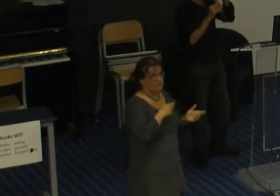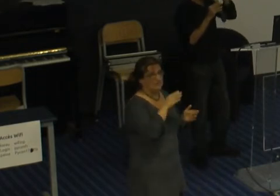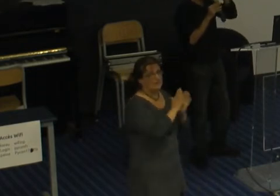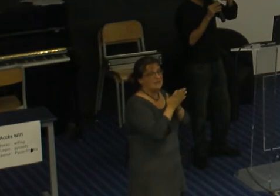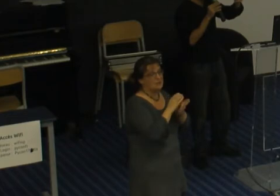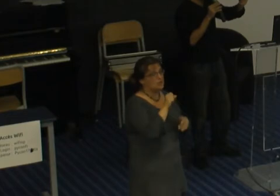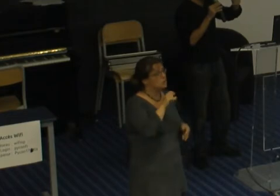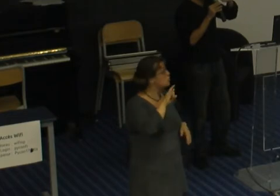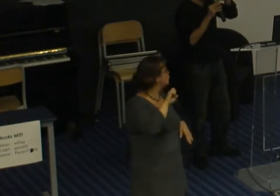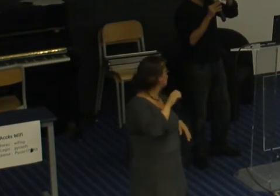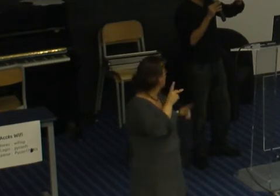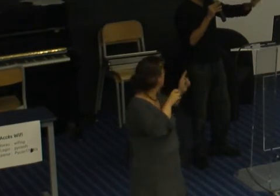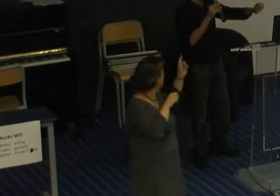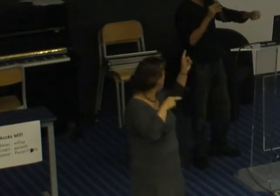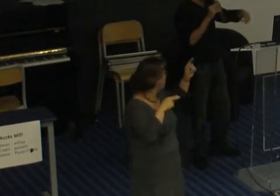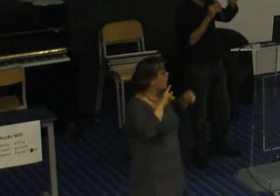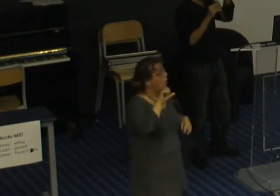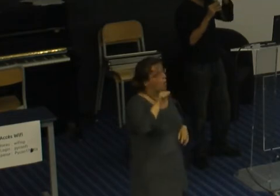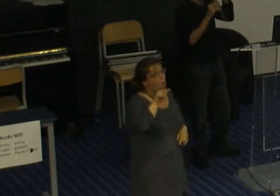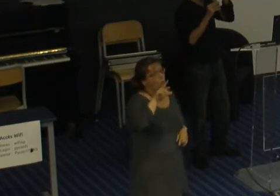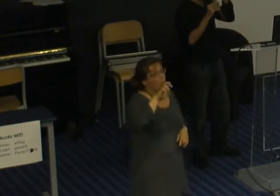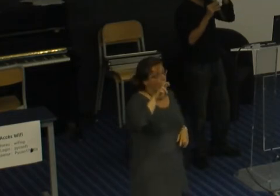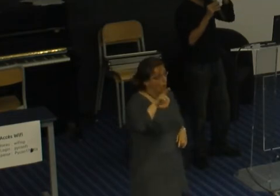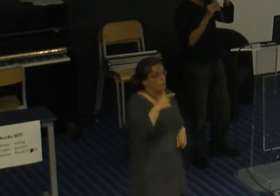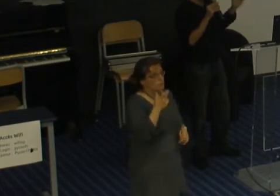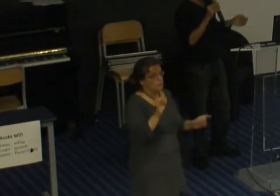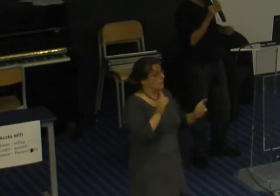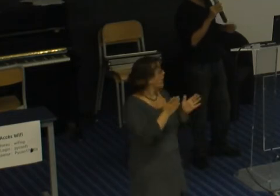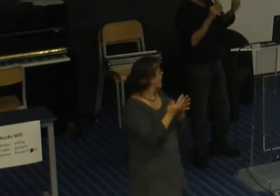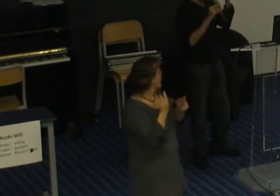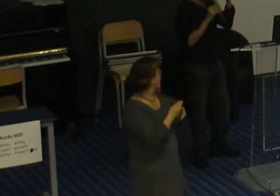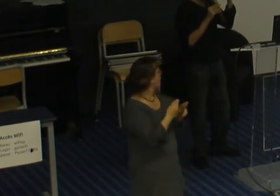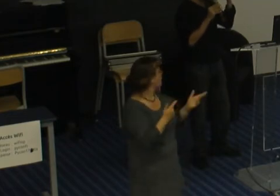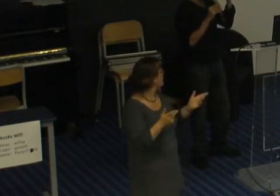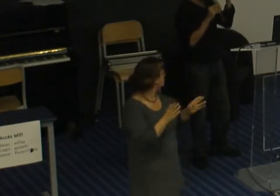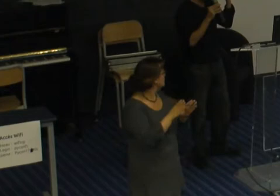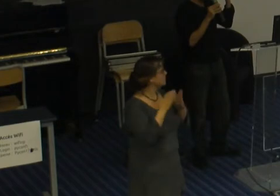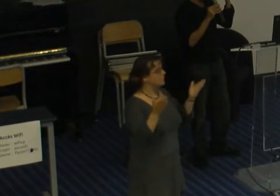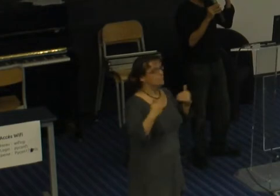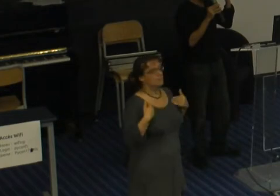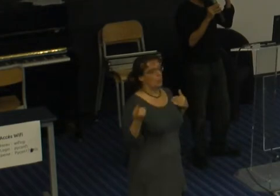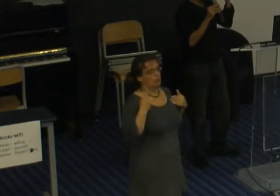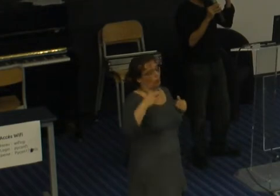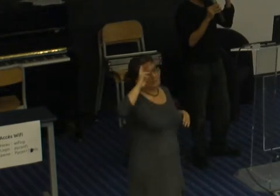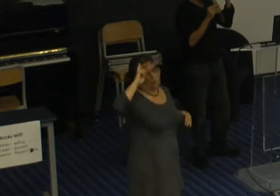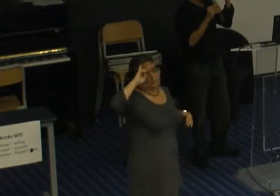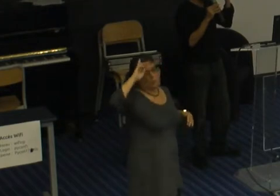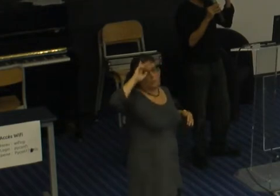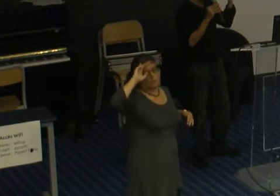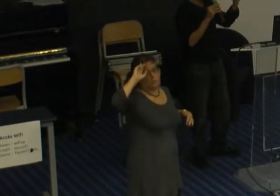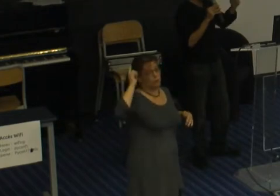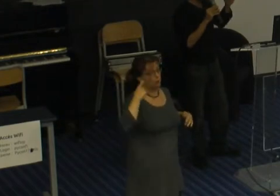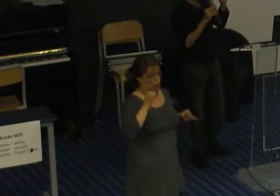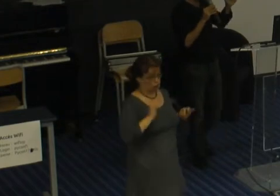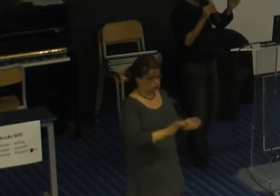c'est la meilleure façon de dérailler une discussion de ben j'aime bien ça c'est l'un des premiers conseils